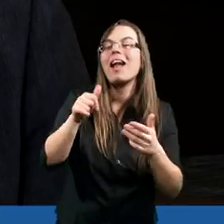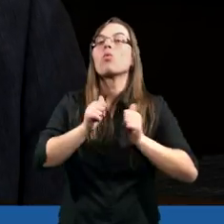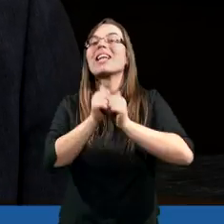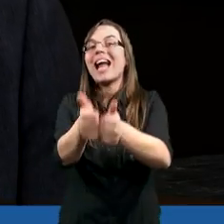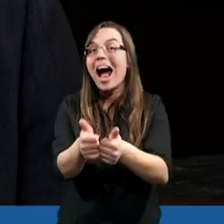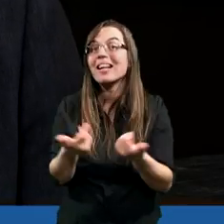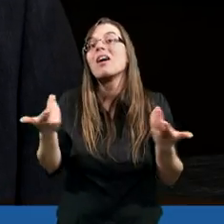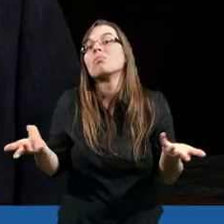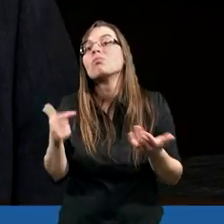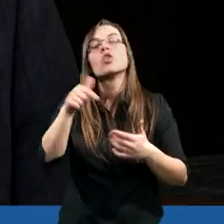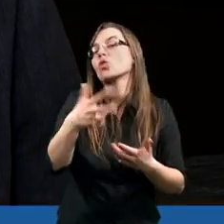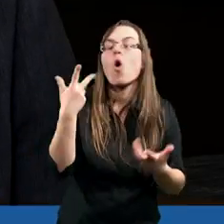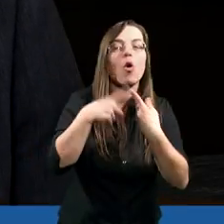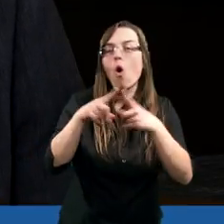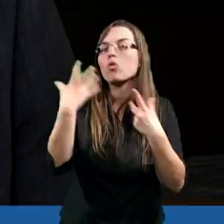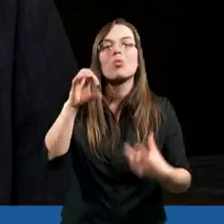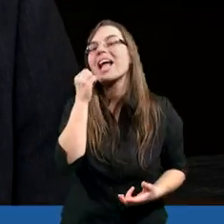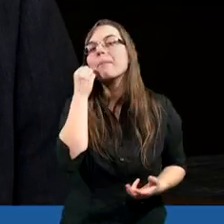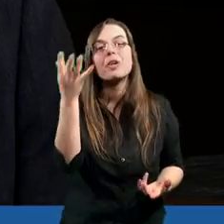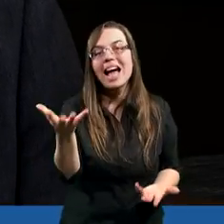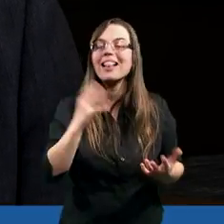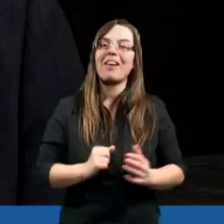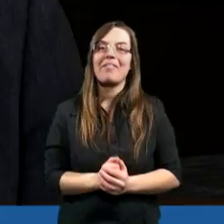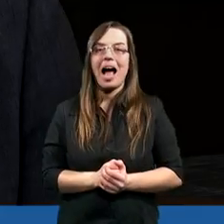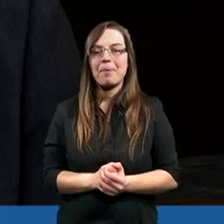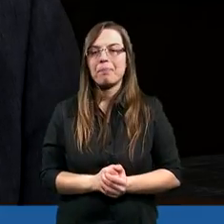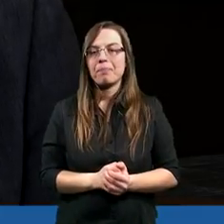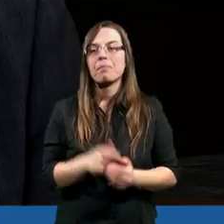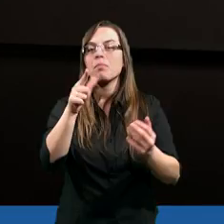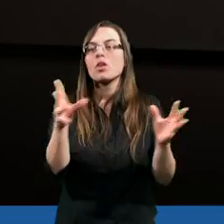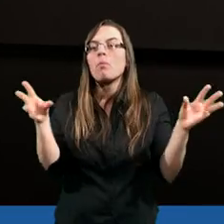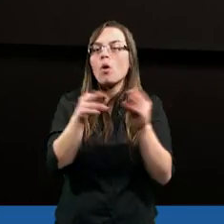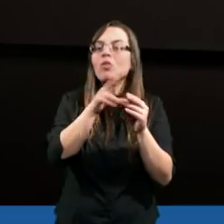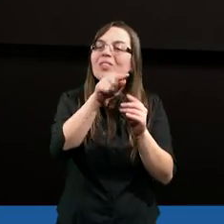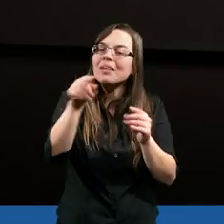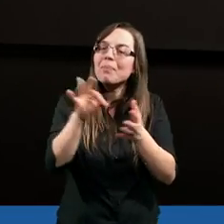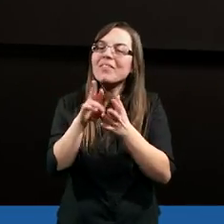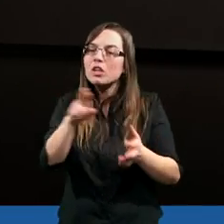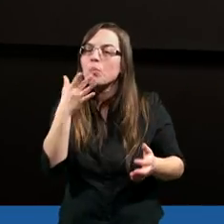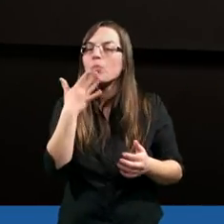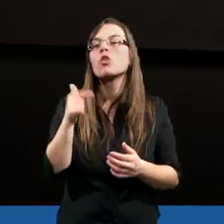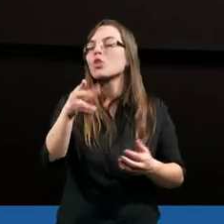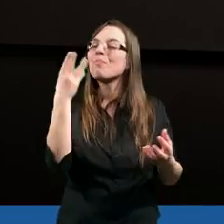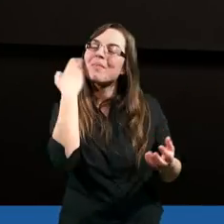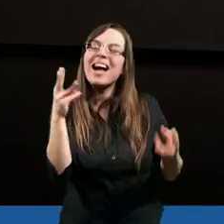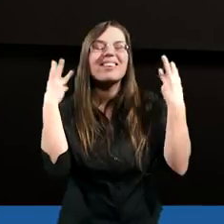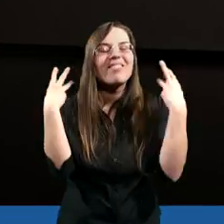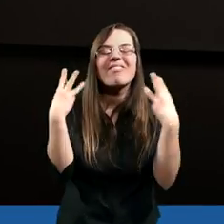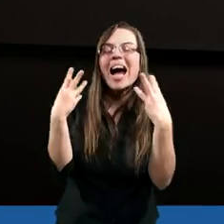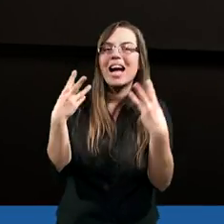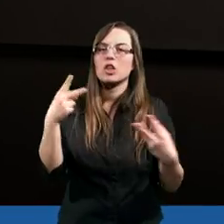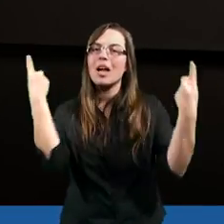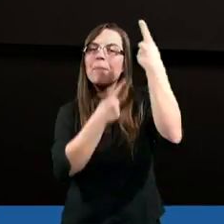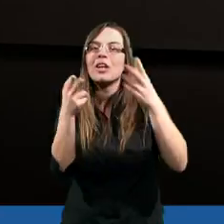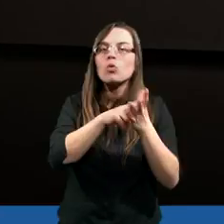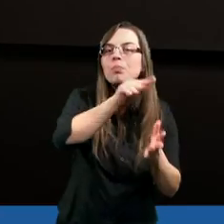zdania, to Kościół nie przetrwa. Dziękuję. A podsumuję to może, bo to są ważne myśli,